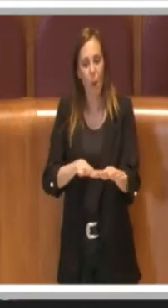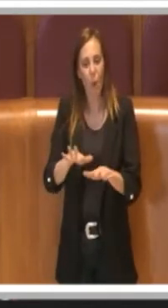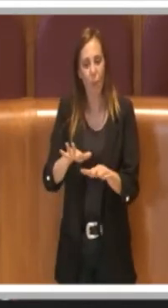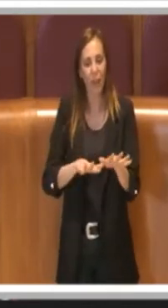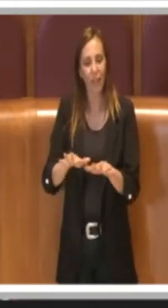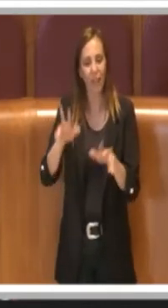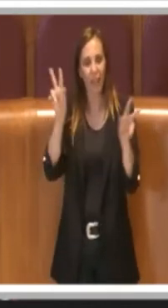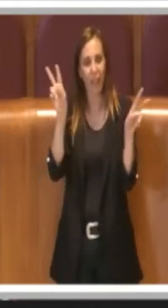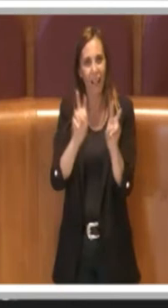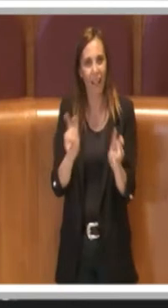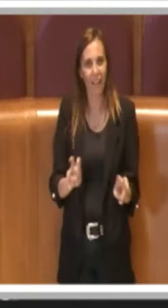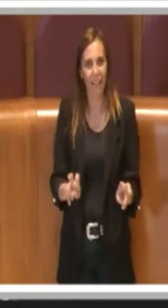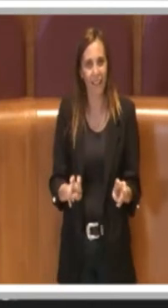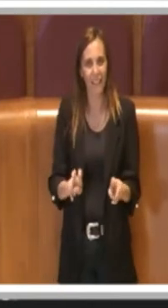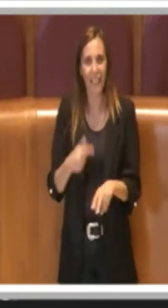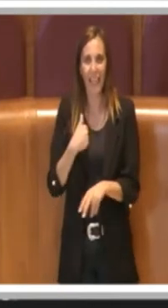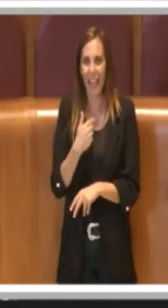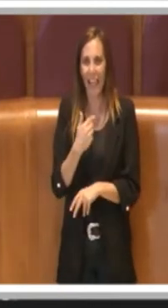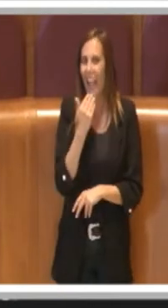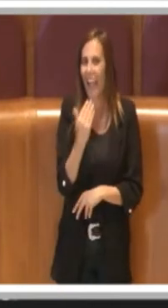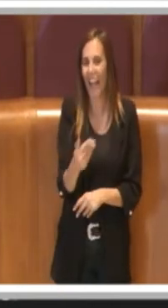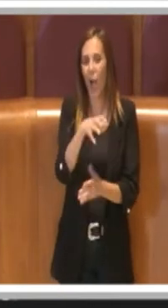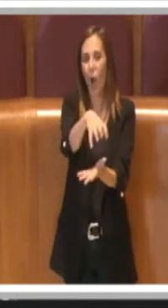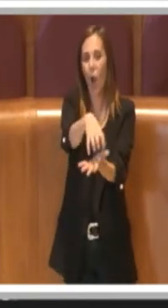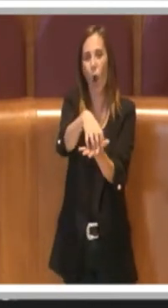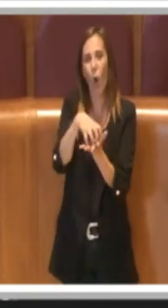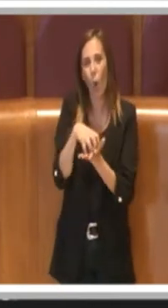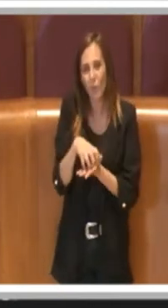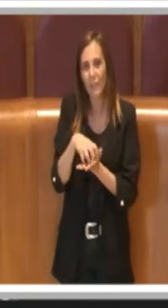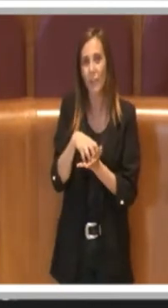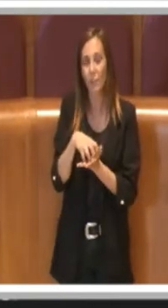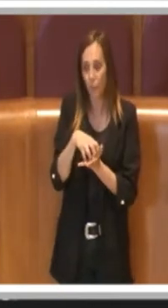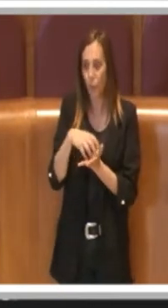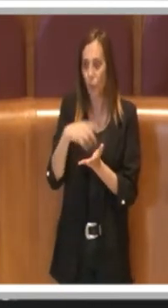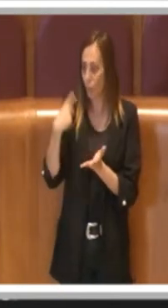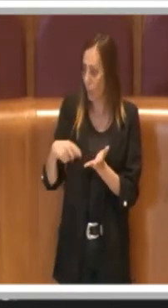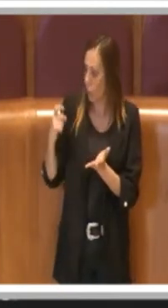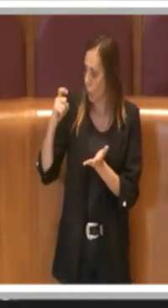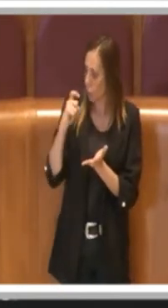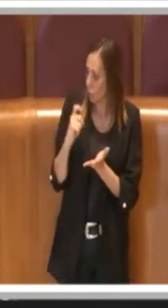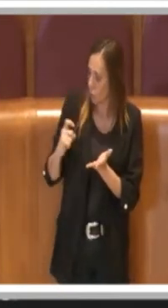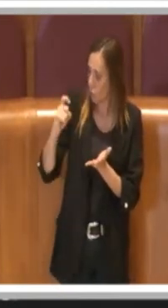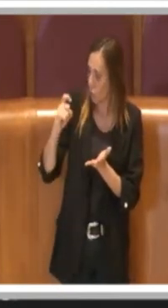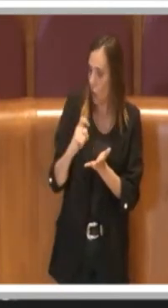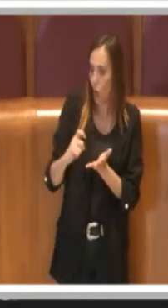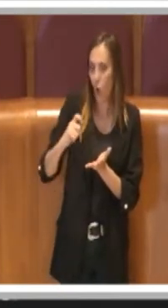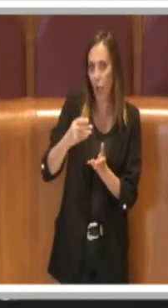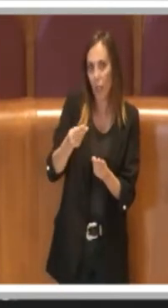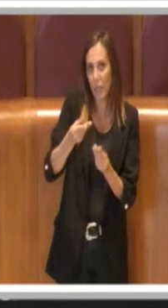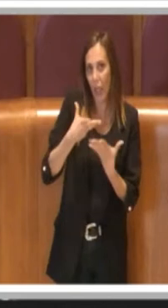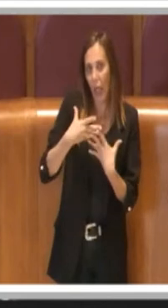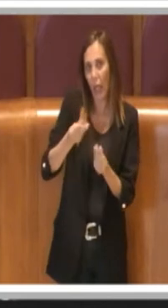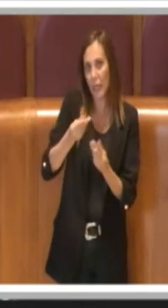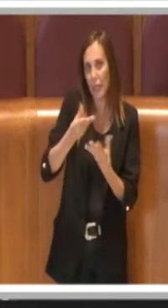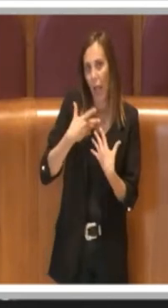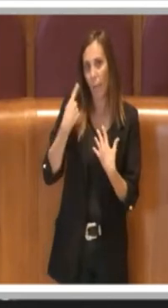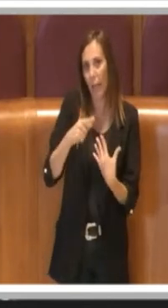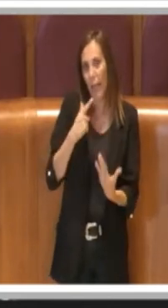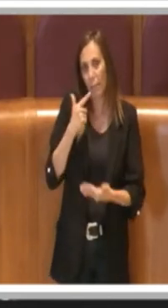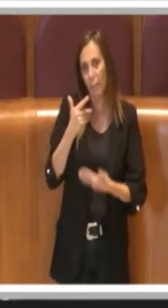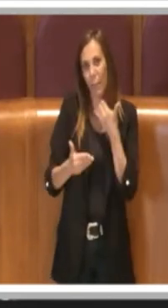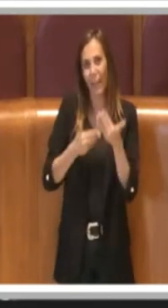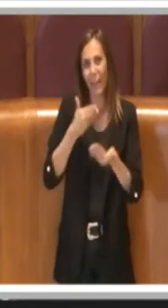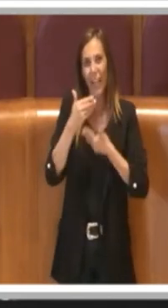elettrica. Li ringrazio anche per il contributo dato in questi giorni al fine di migliorare